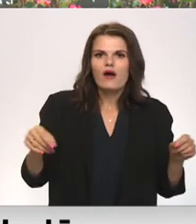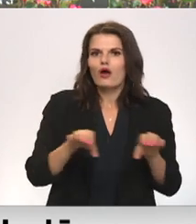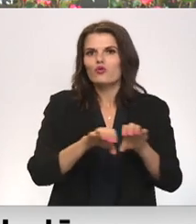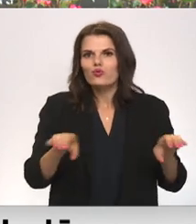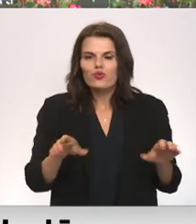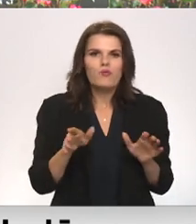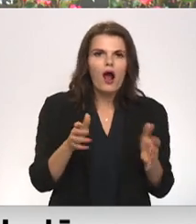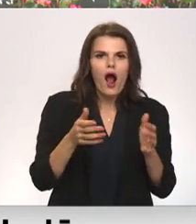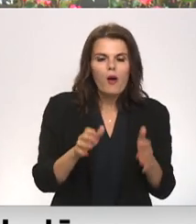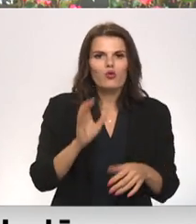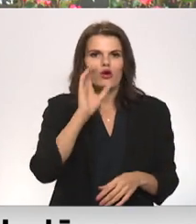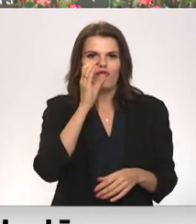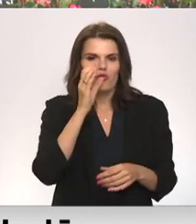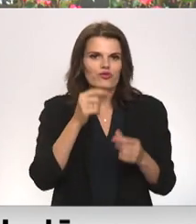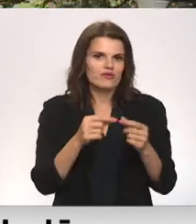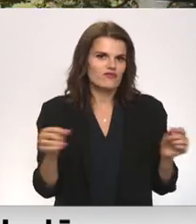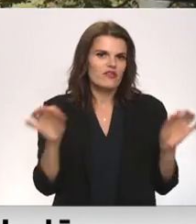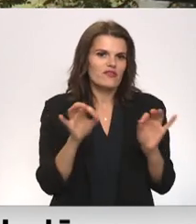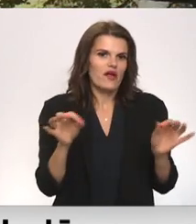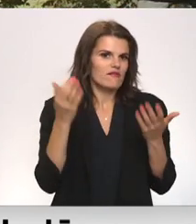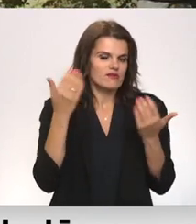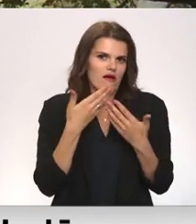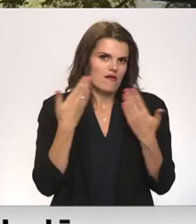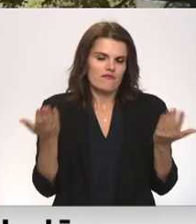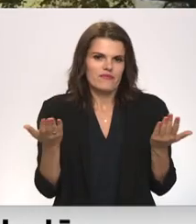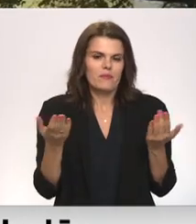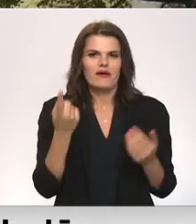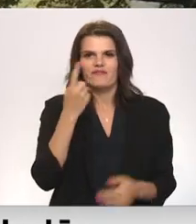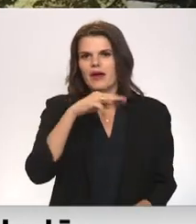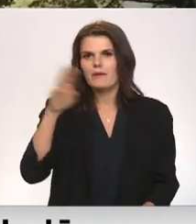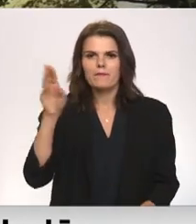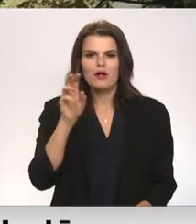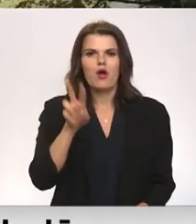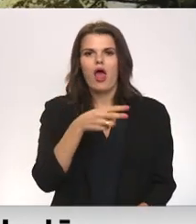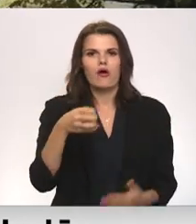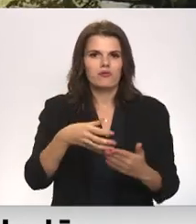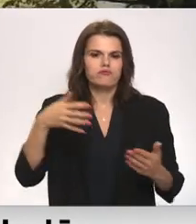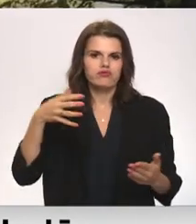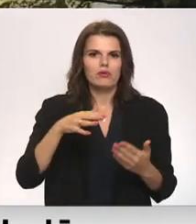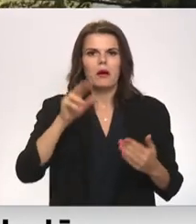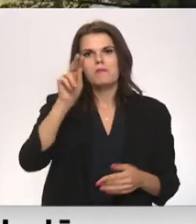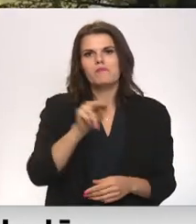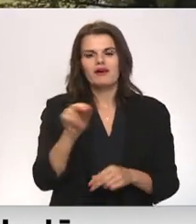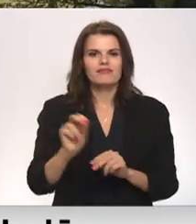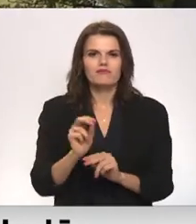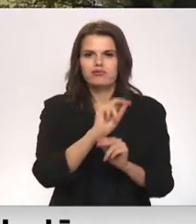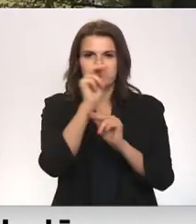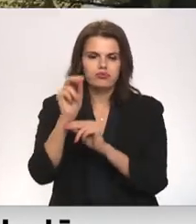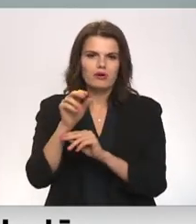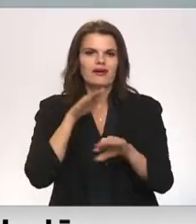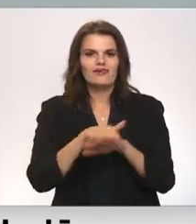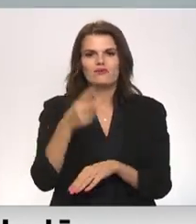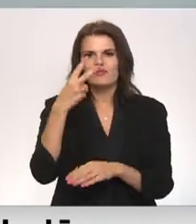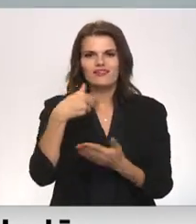ne apkures, ne ūdens vadī, ne kanalizācijas. Vairāk nekā vienu miljonu eiro vērtā mežotnes baznīca satjaunošana iztenota